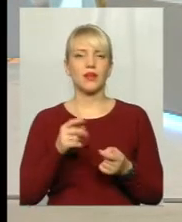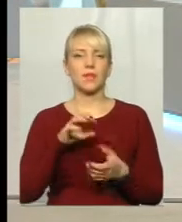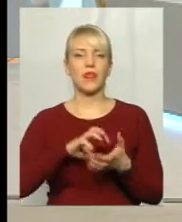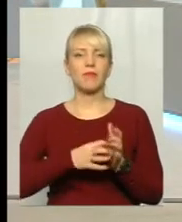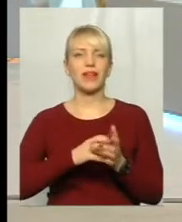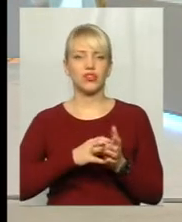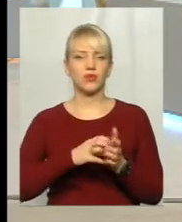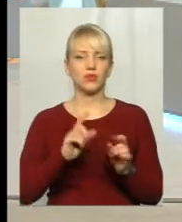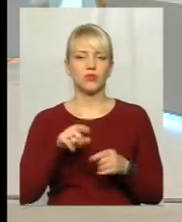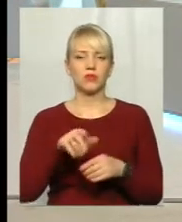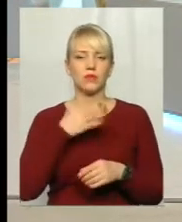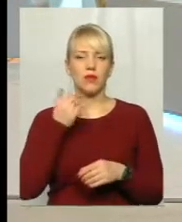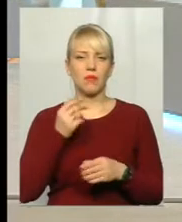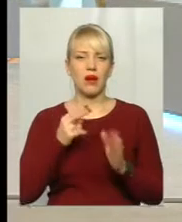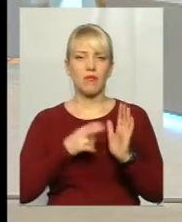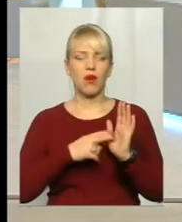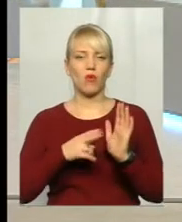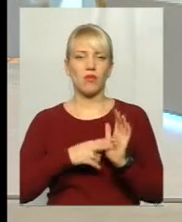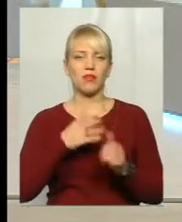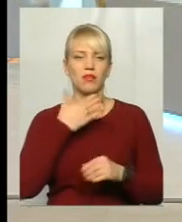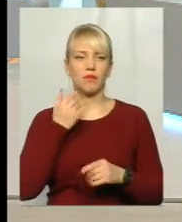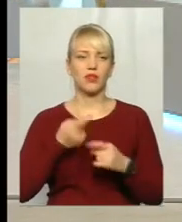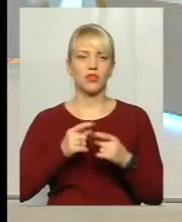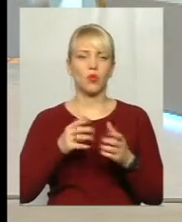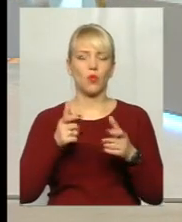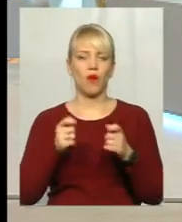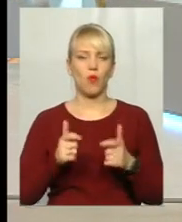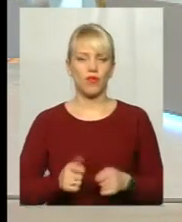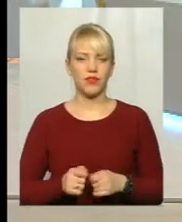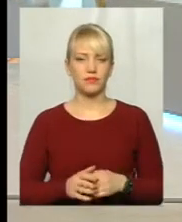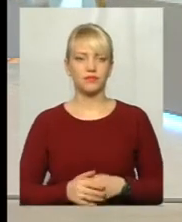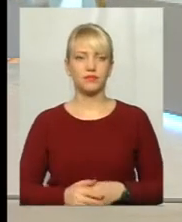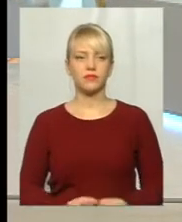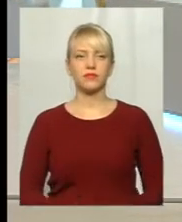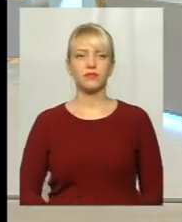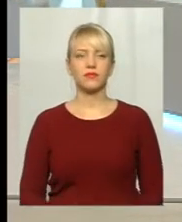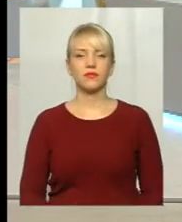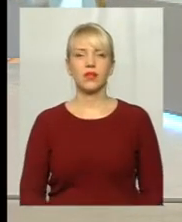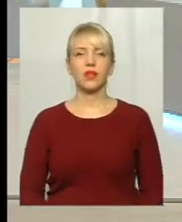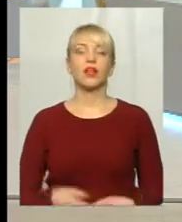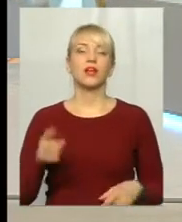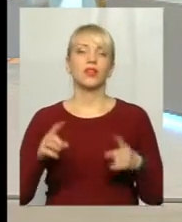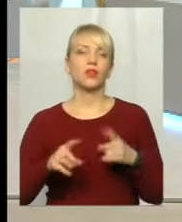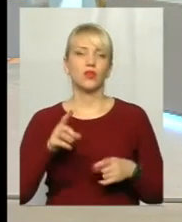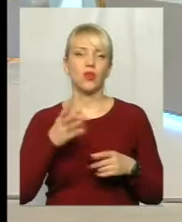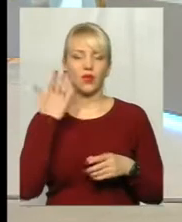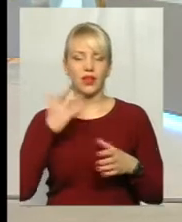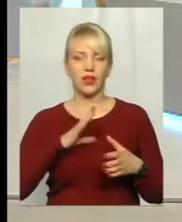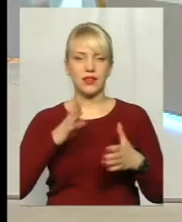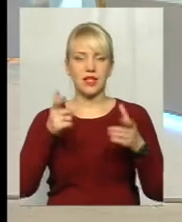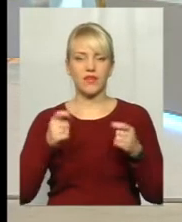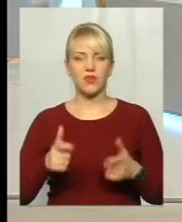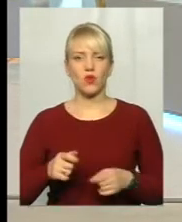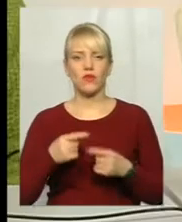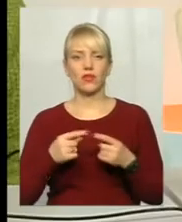тому що немає маркування, немає тої упаковки, пачки. І деколи, якщо навіть зафасовані товари, то